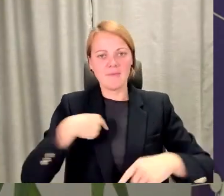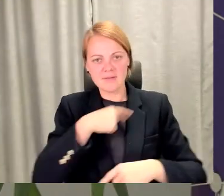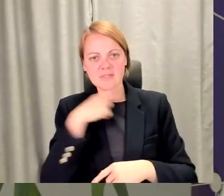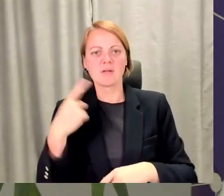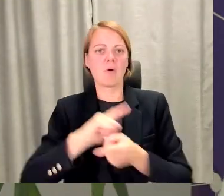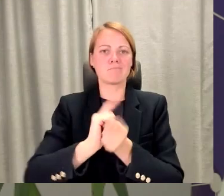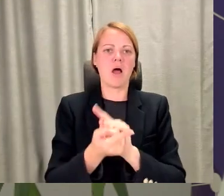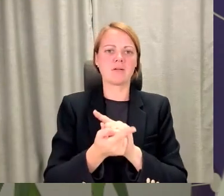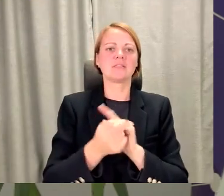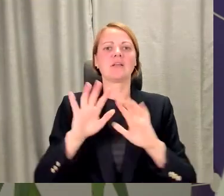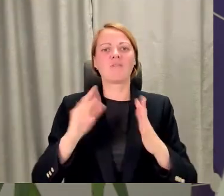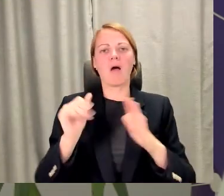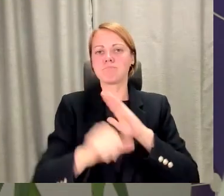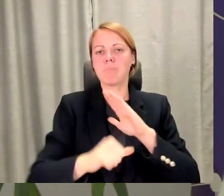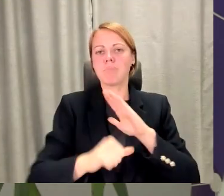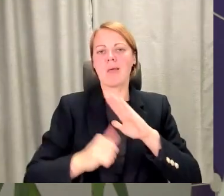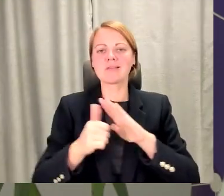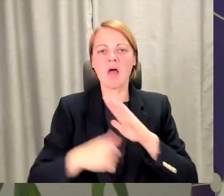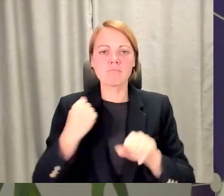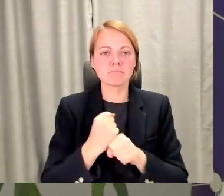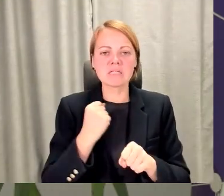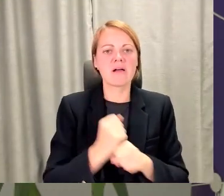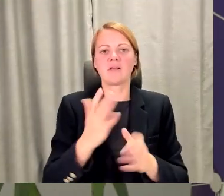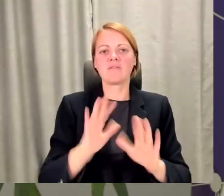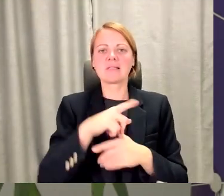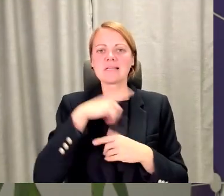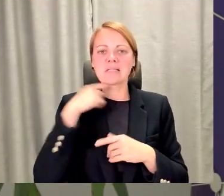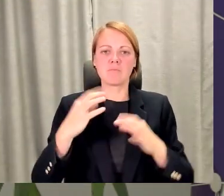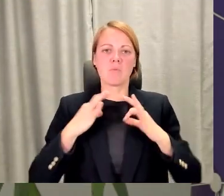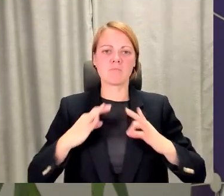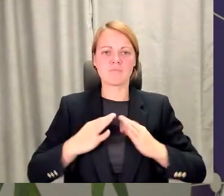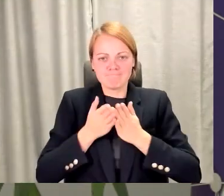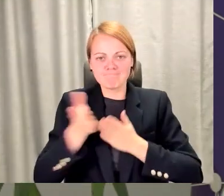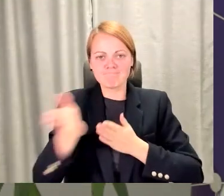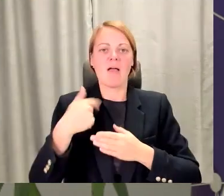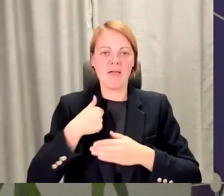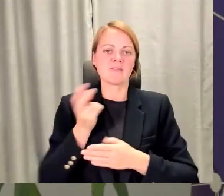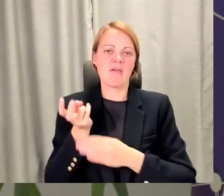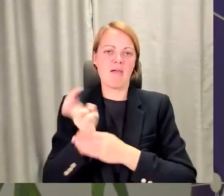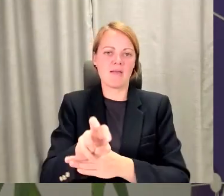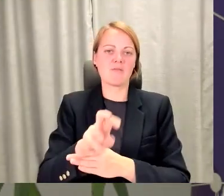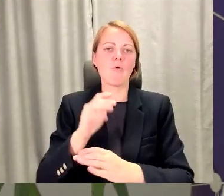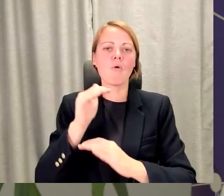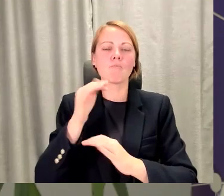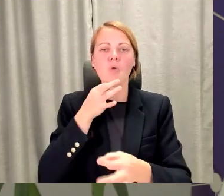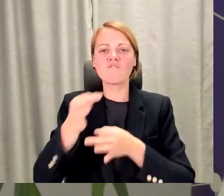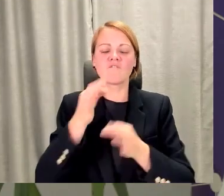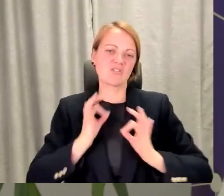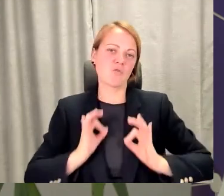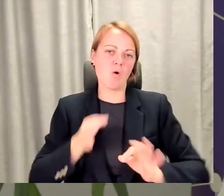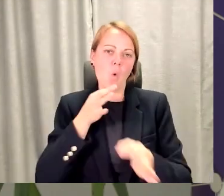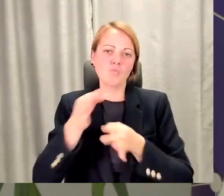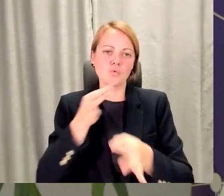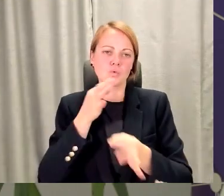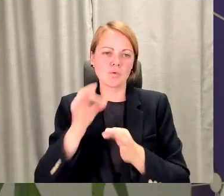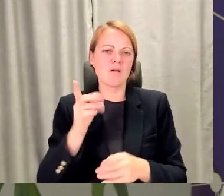vai es gribu paplašanāt savus kompetents. Es eju profesionāli konsultēties. Tam ir jābūt man šie tādējais izpratnē. Tā